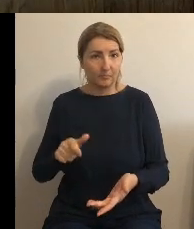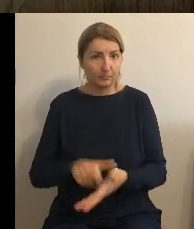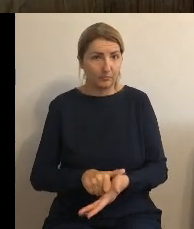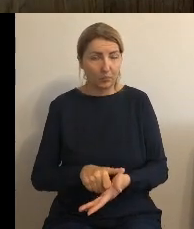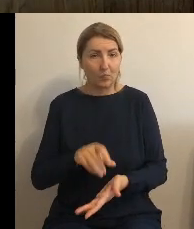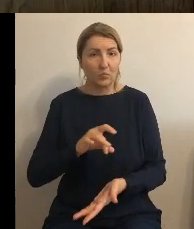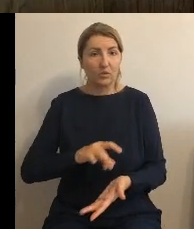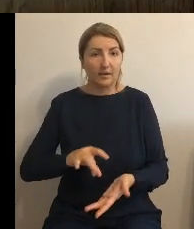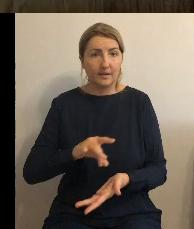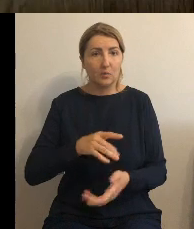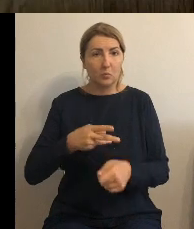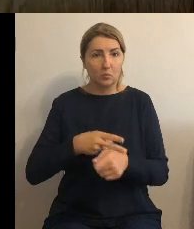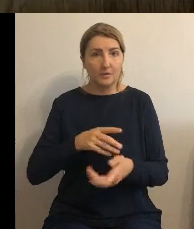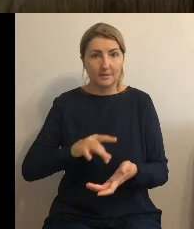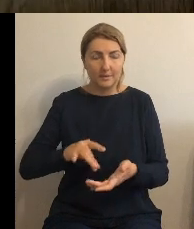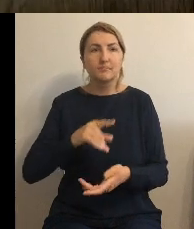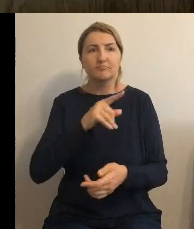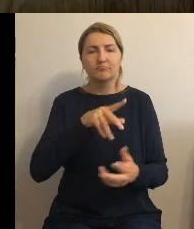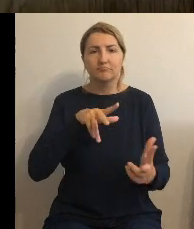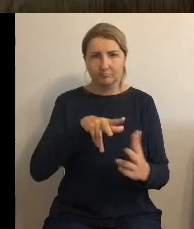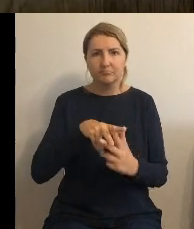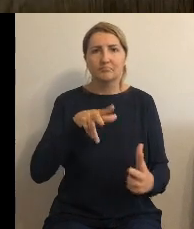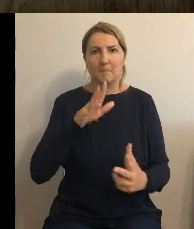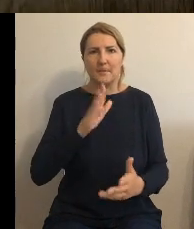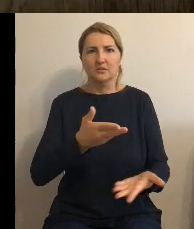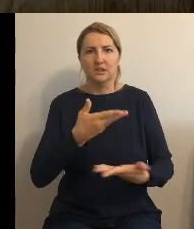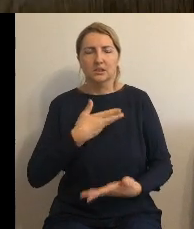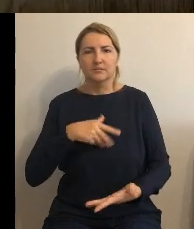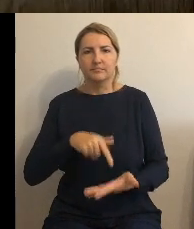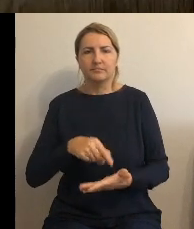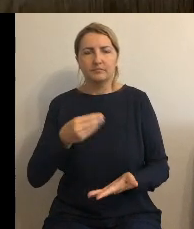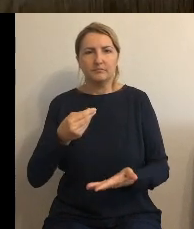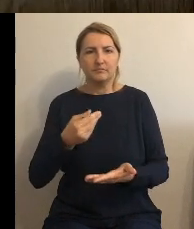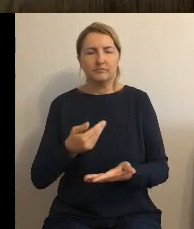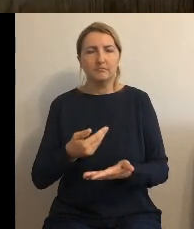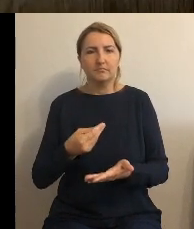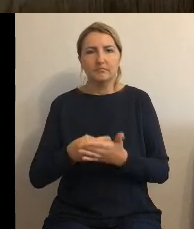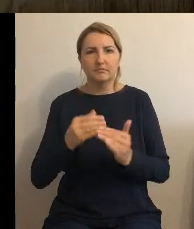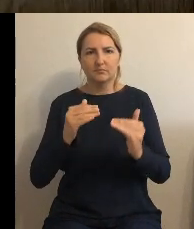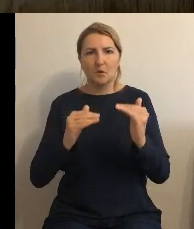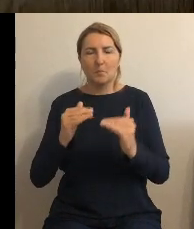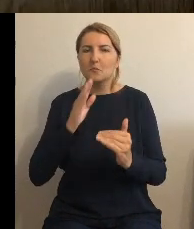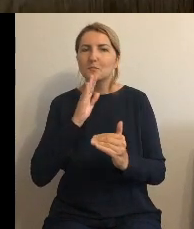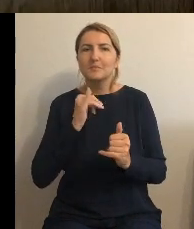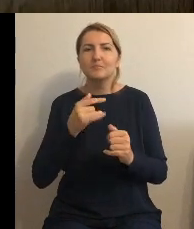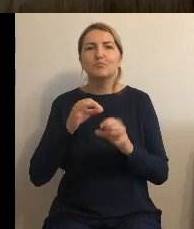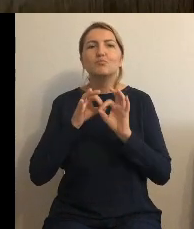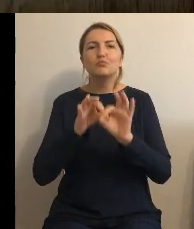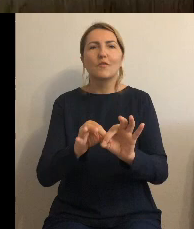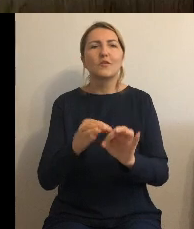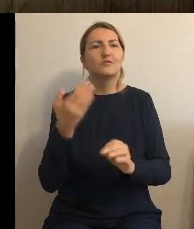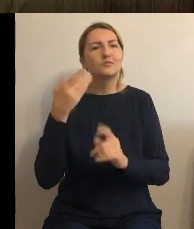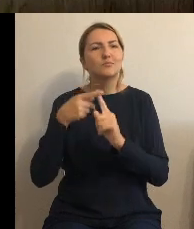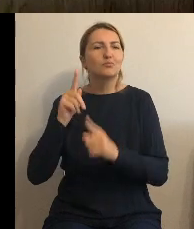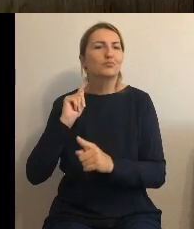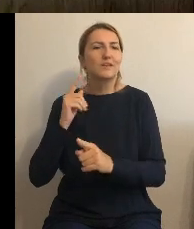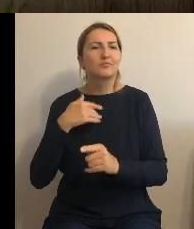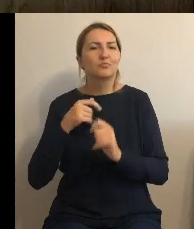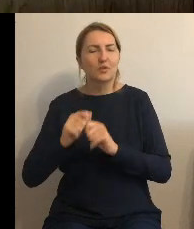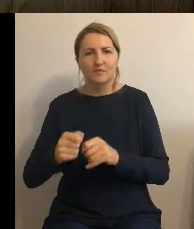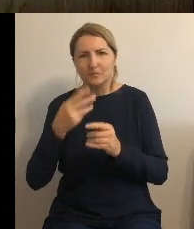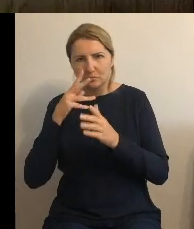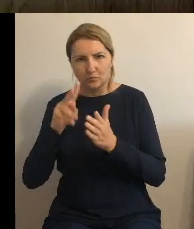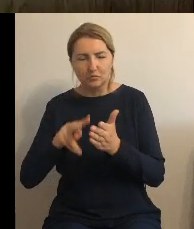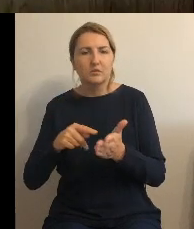stawek to nam zatwierdzą stawki na poziomie tak jak tutaj pan przewodniczący przeczytał 40 bodajże 3